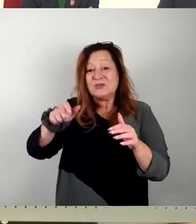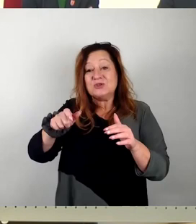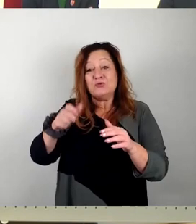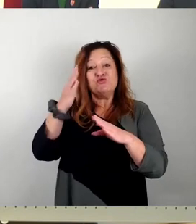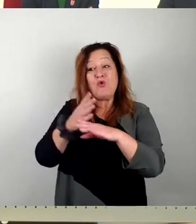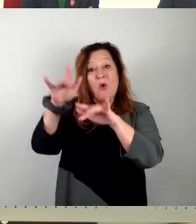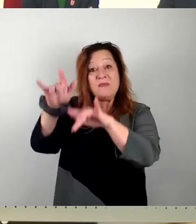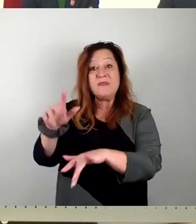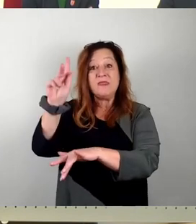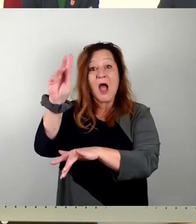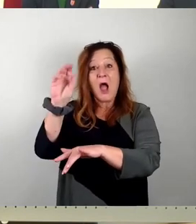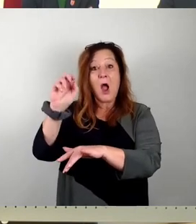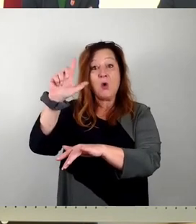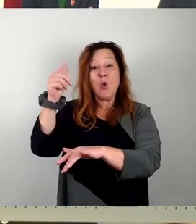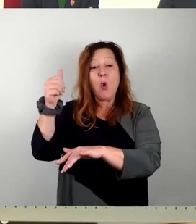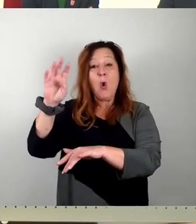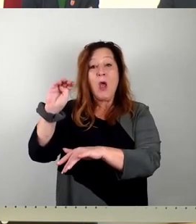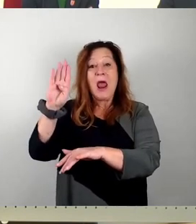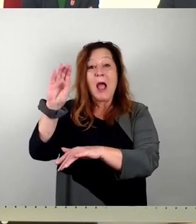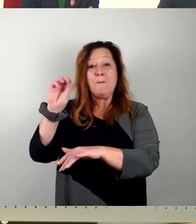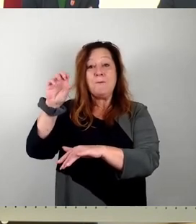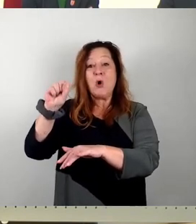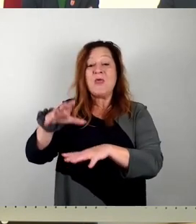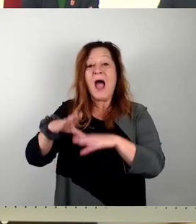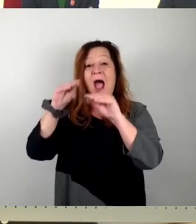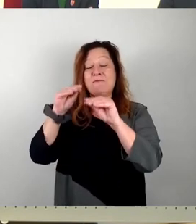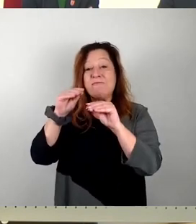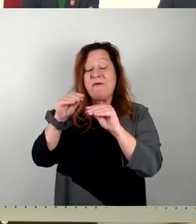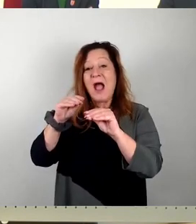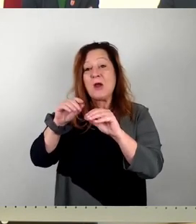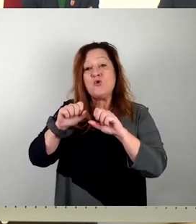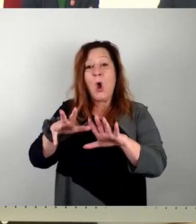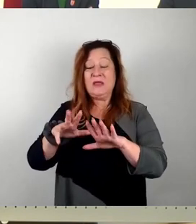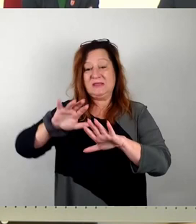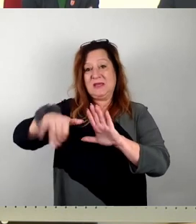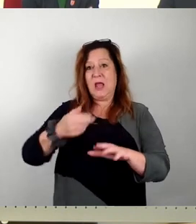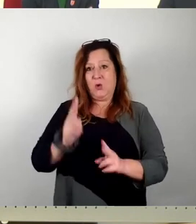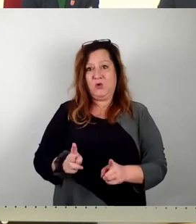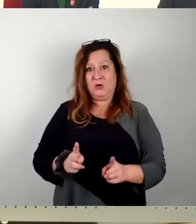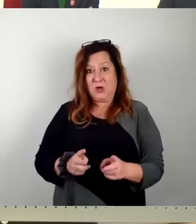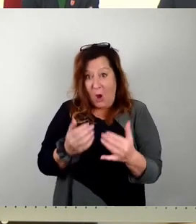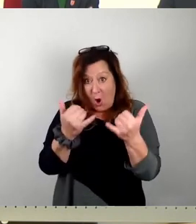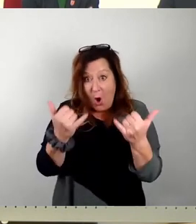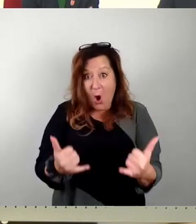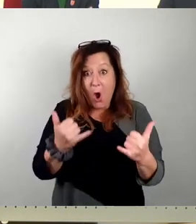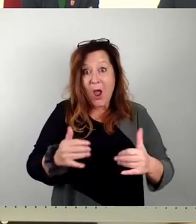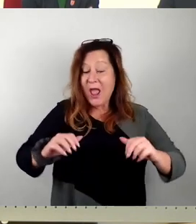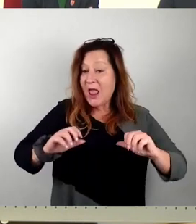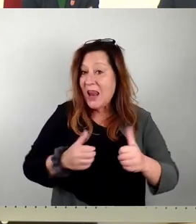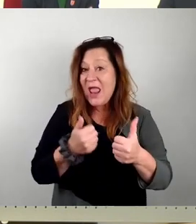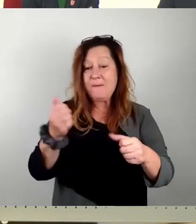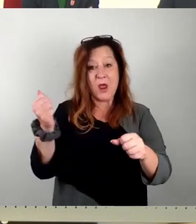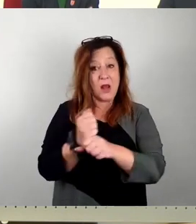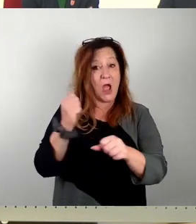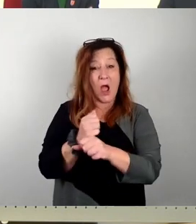im frühen 19. Jahrhundert. Und heute leben und arbeiten Bewohner von Columbus aus der